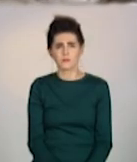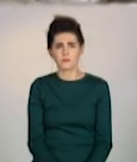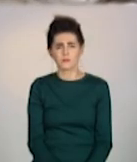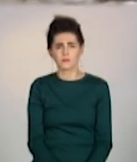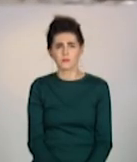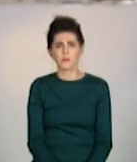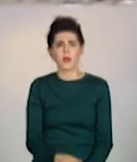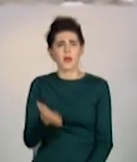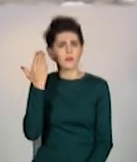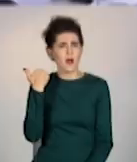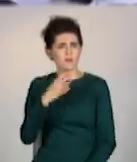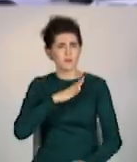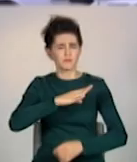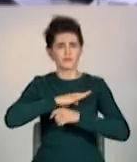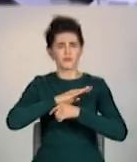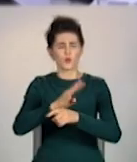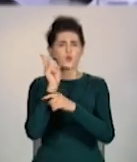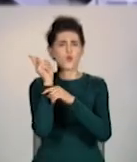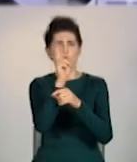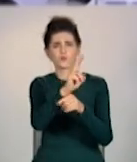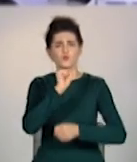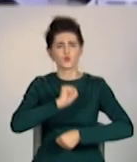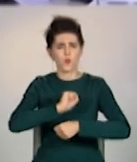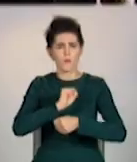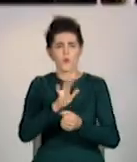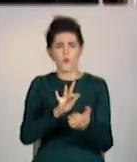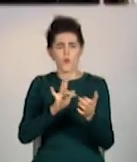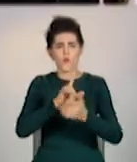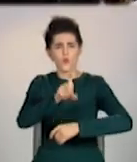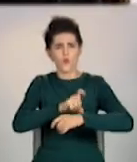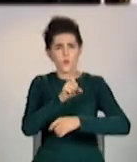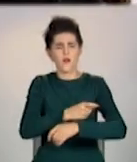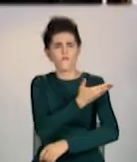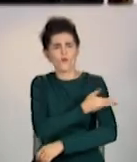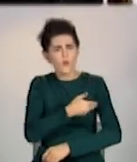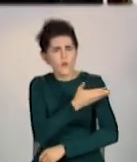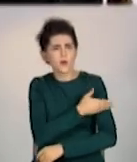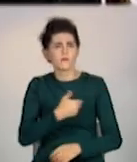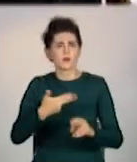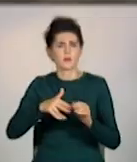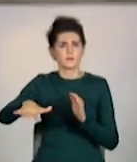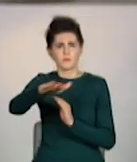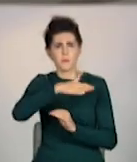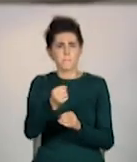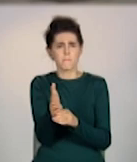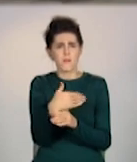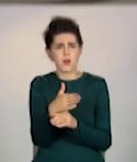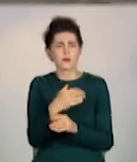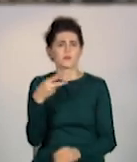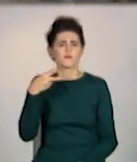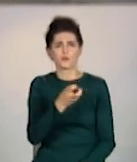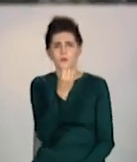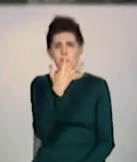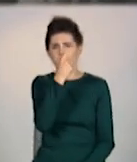Після обстрілів тролейбусної зупинків Донецького пропускного пункту Волновасі та мікрорайону Східної у Маріуполі в 15-му році